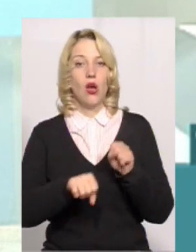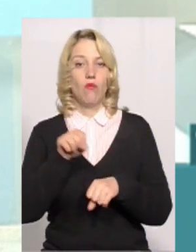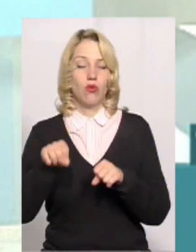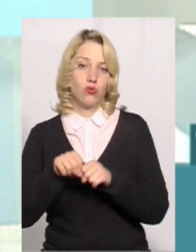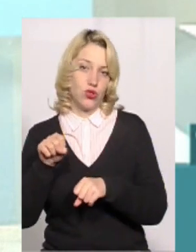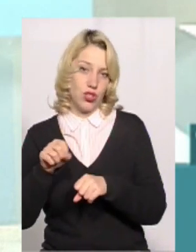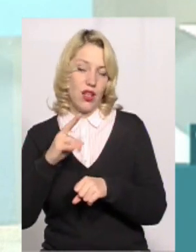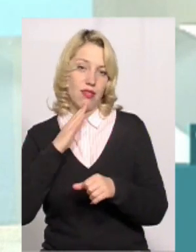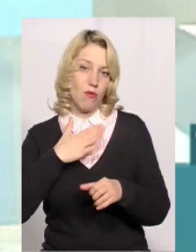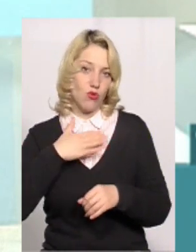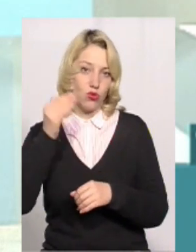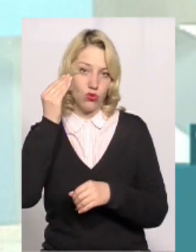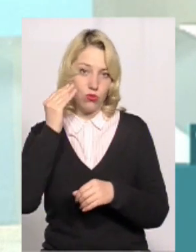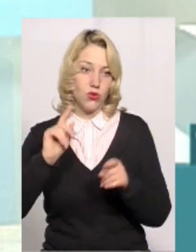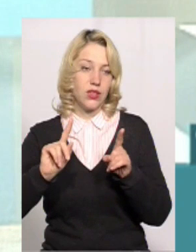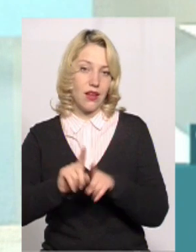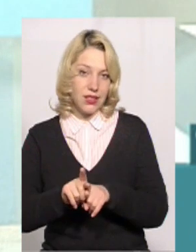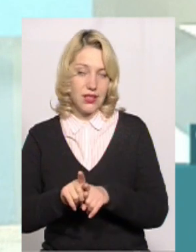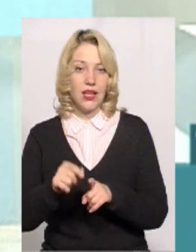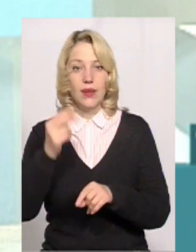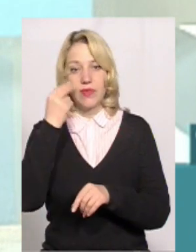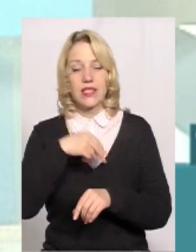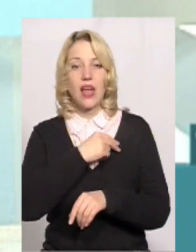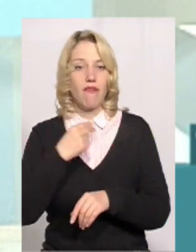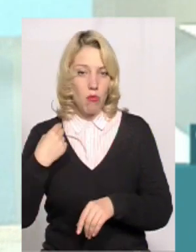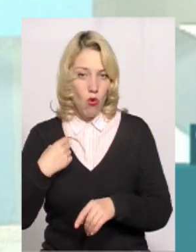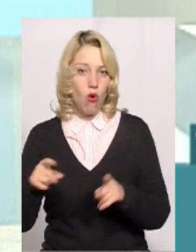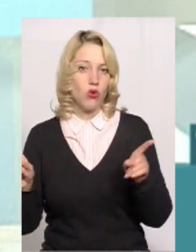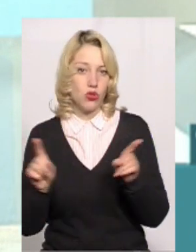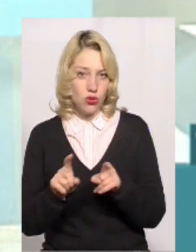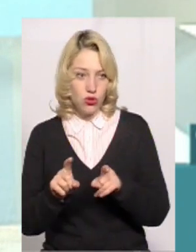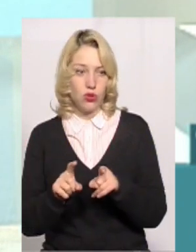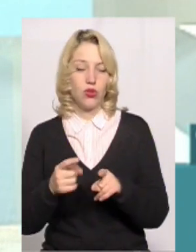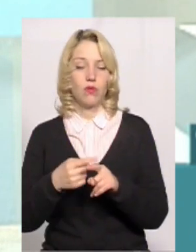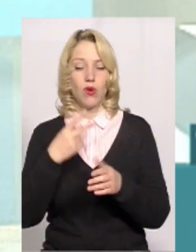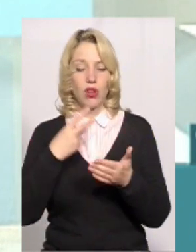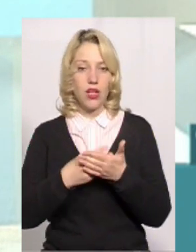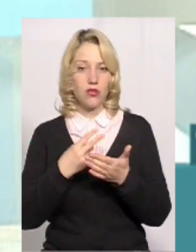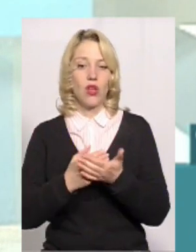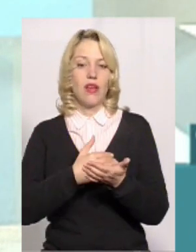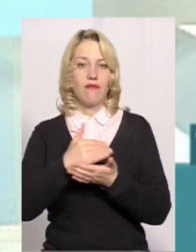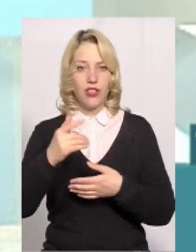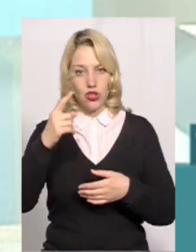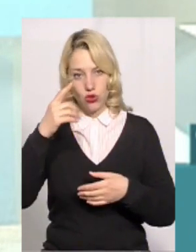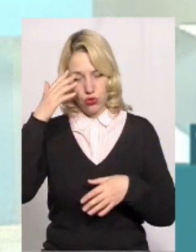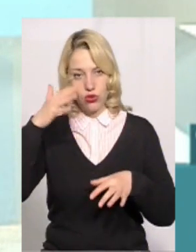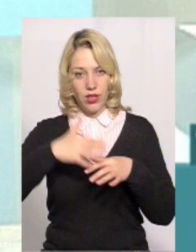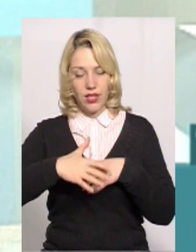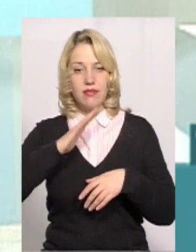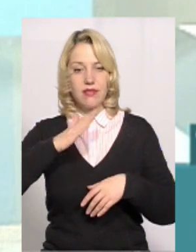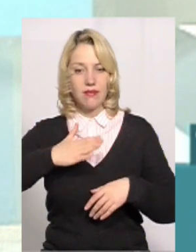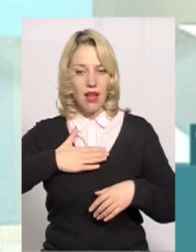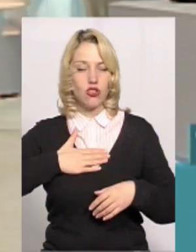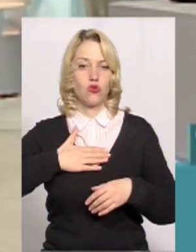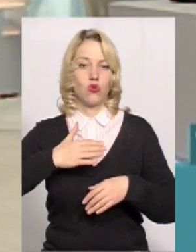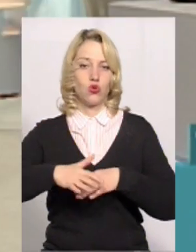на мою думку, такі, слава Богу, що показує все-таки вищу зрілість нашого суспільства,